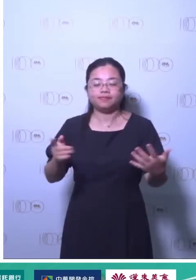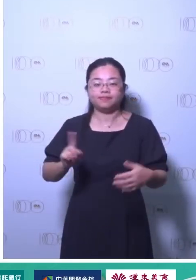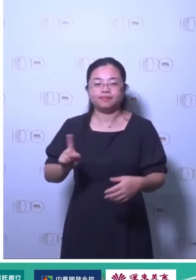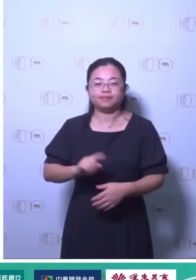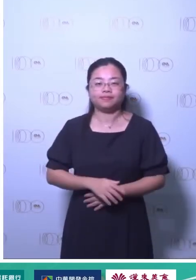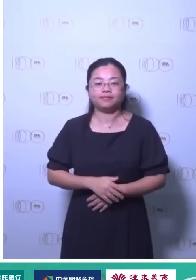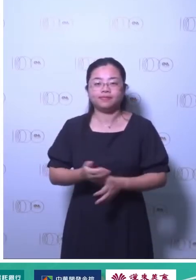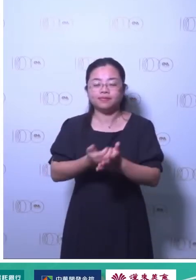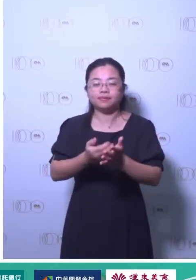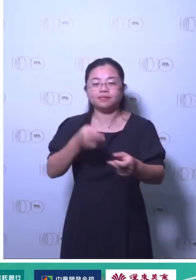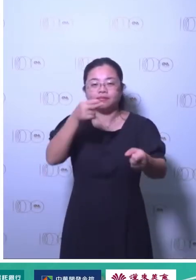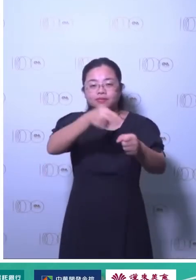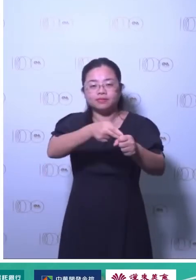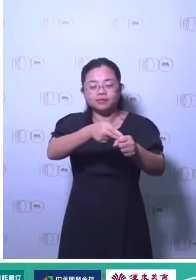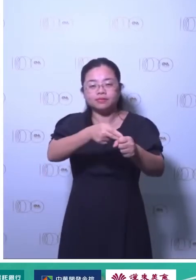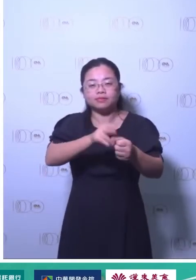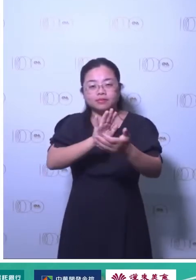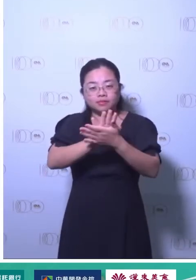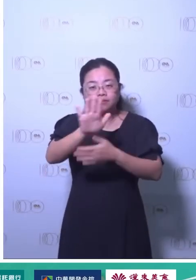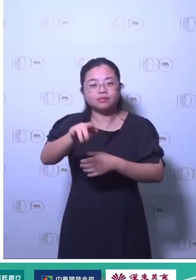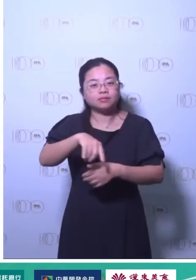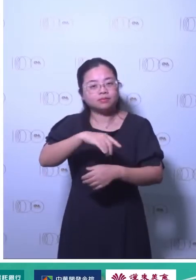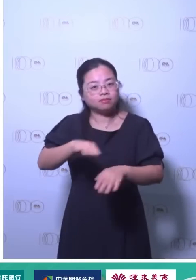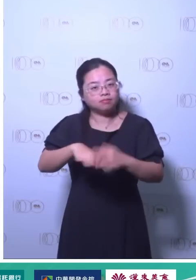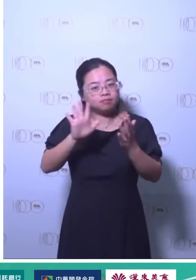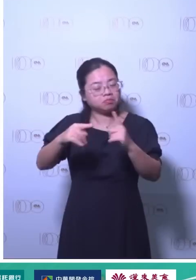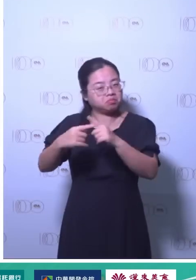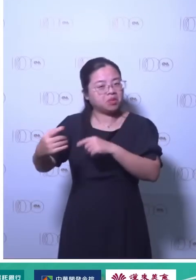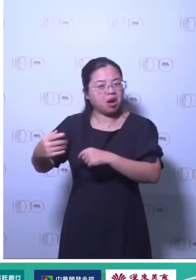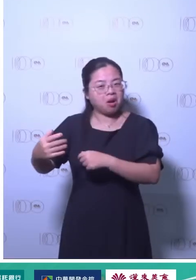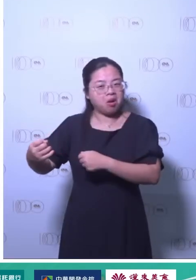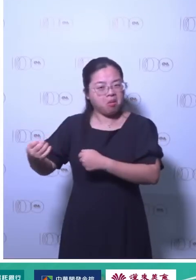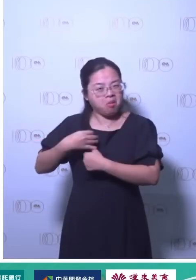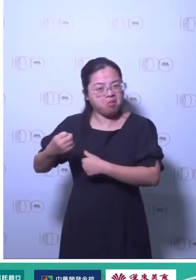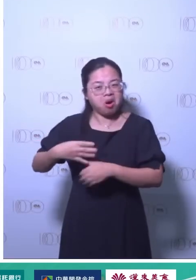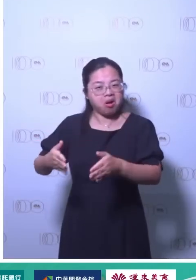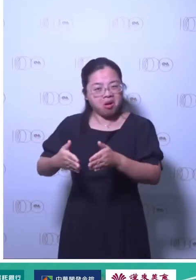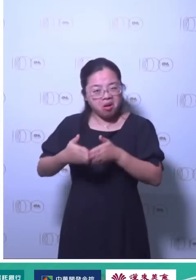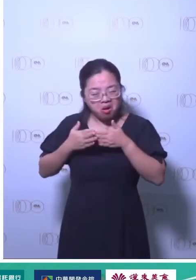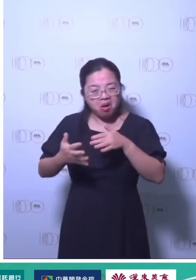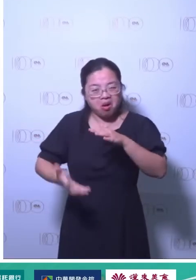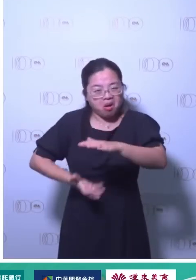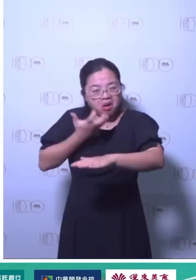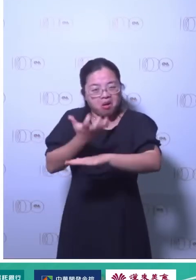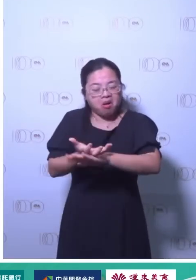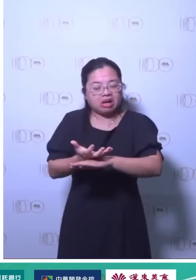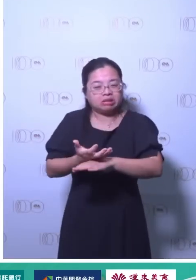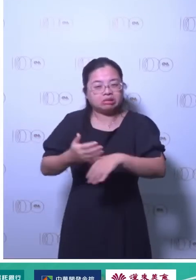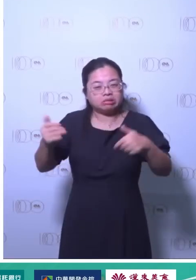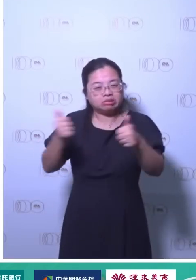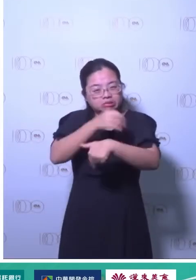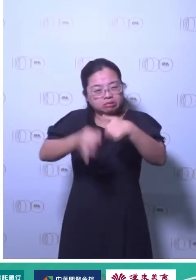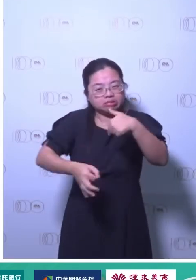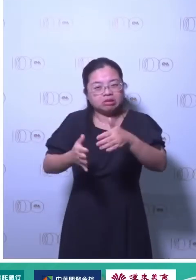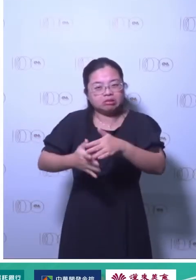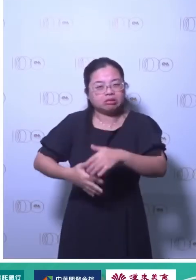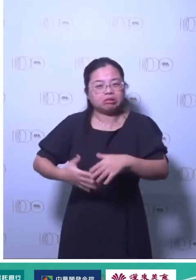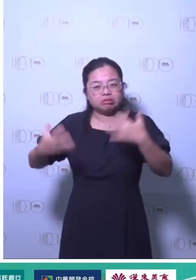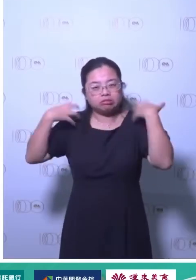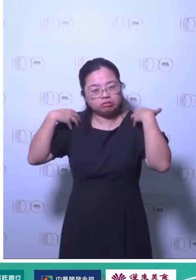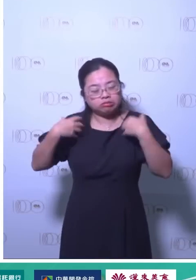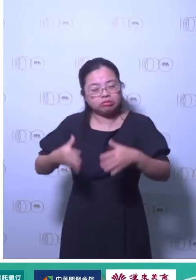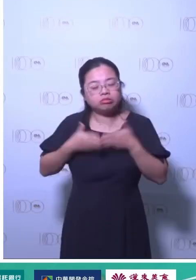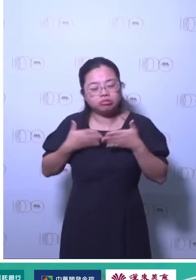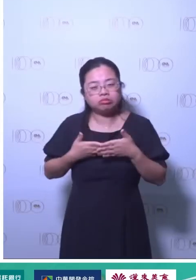然后又简单有困难差别在这但是这条路的方向大概是长这样那我们现在问题是什么